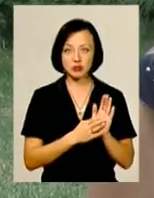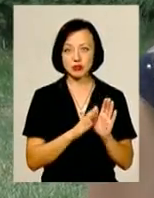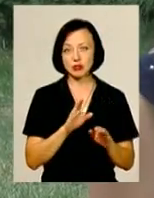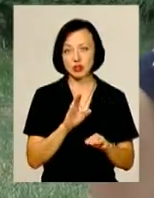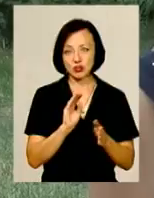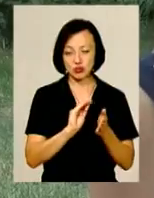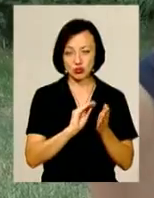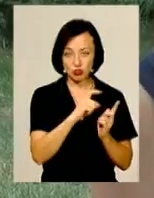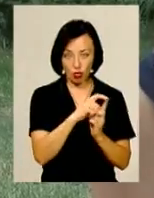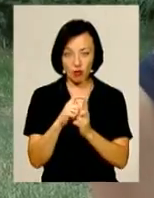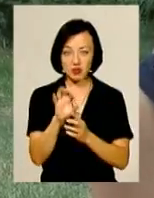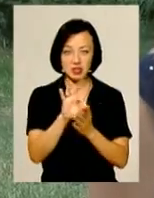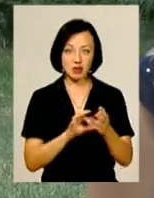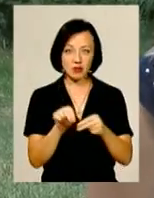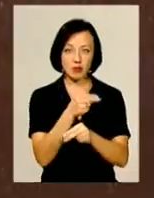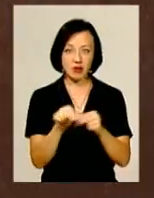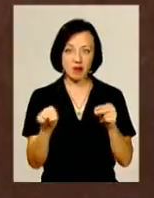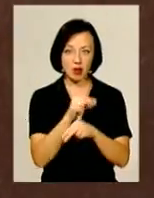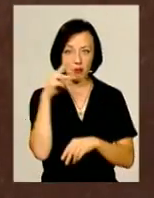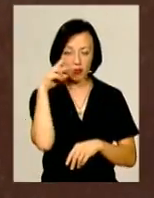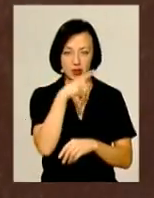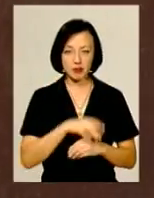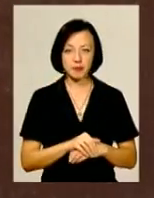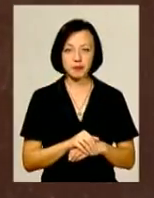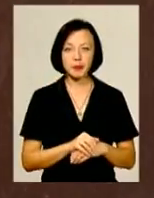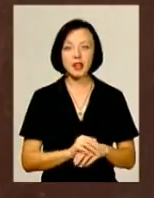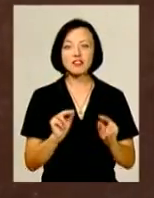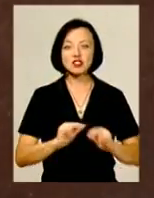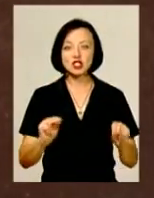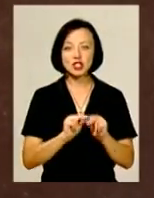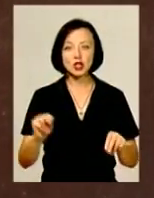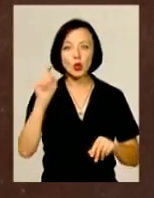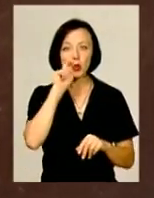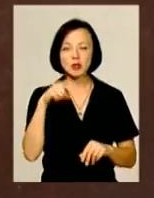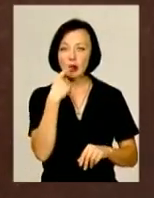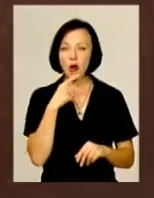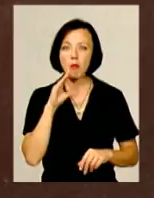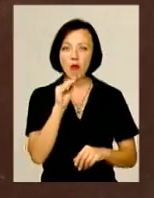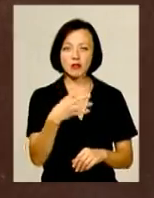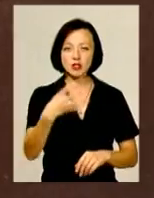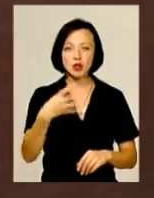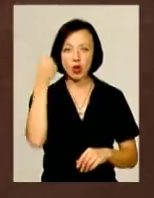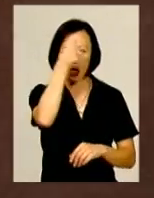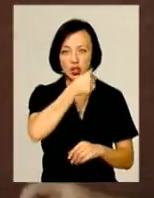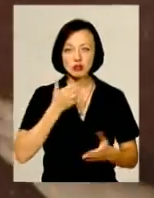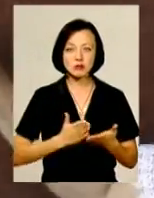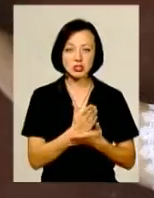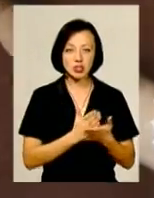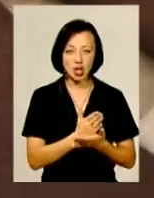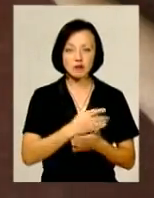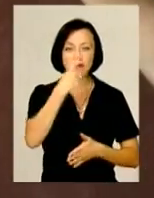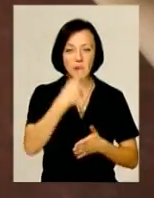виправляє слово. Галина Софійчук, вчитель української мови з більш ніж 40-річним стажем